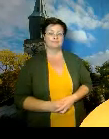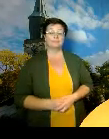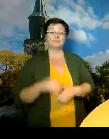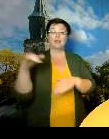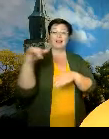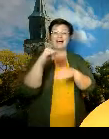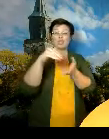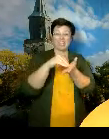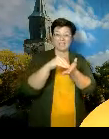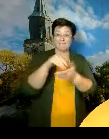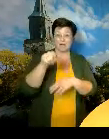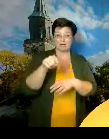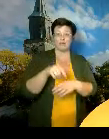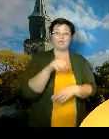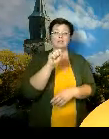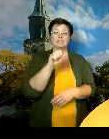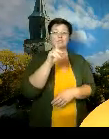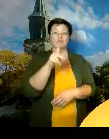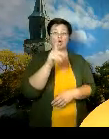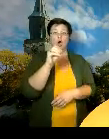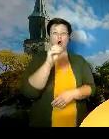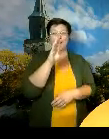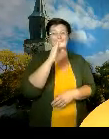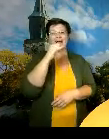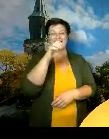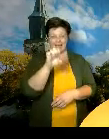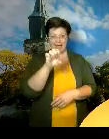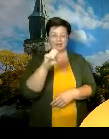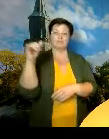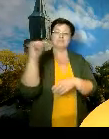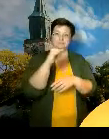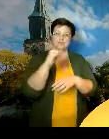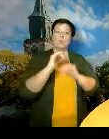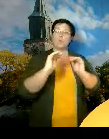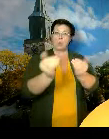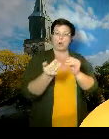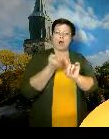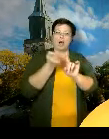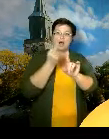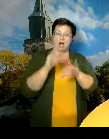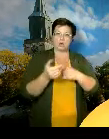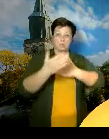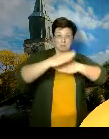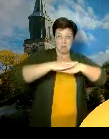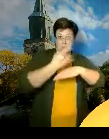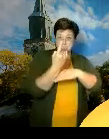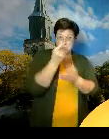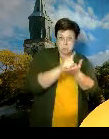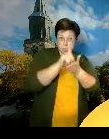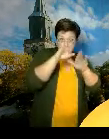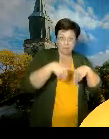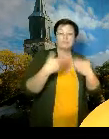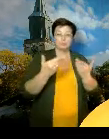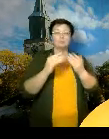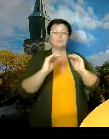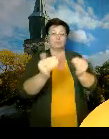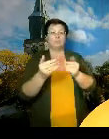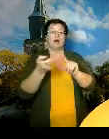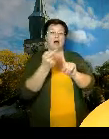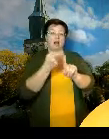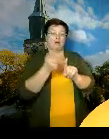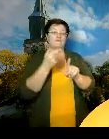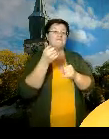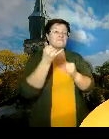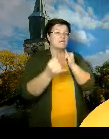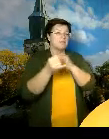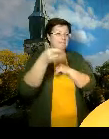Lentokentältä todellakin nää Skopien lennot käynnistyivät yli kuukauden tauon jälkeen, kun viime perjantaina tuli lento taas Turkuun.